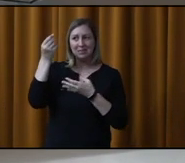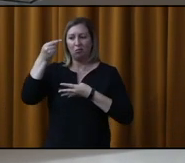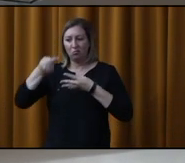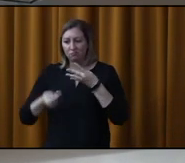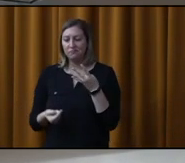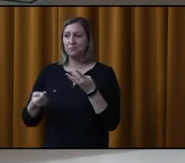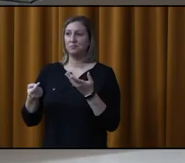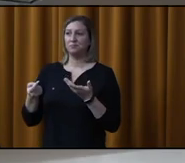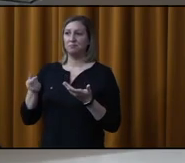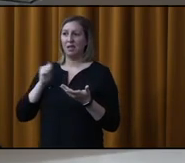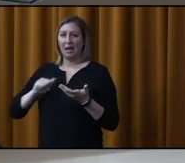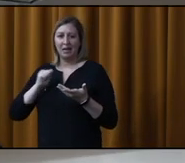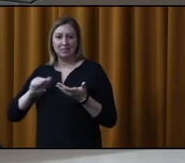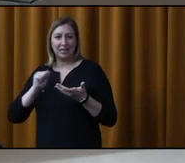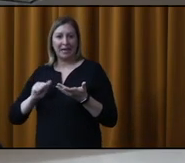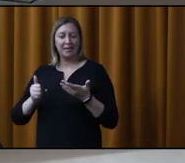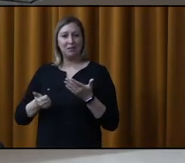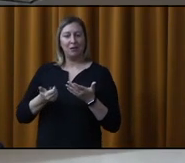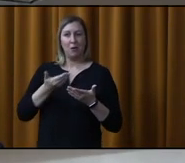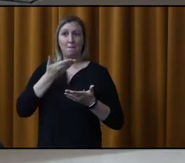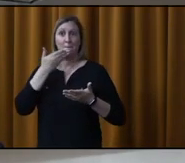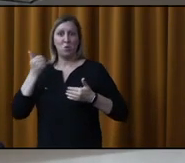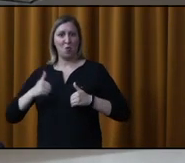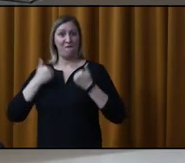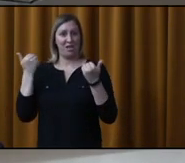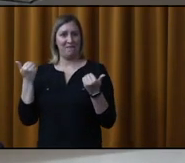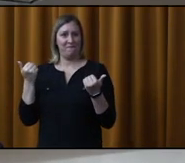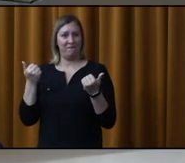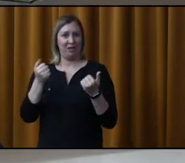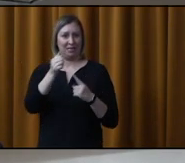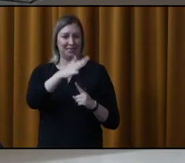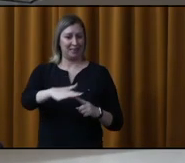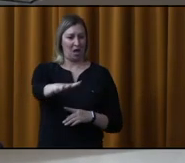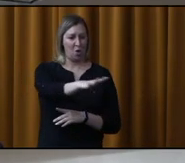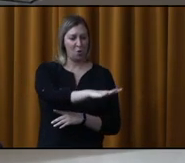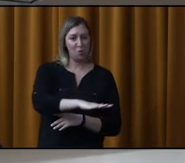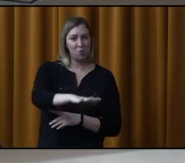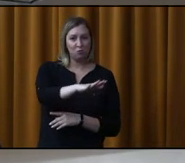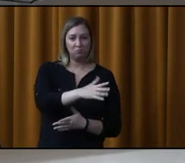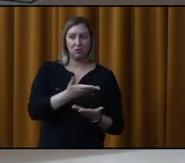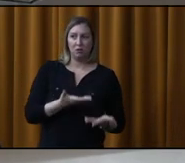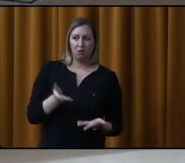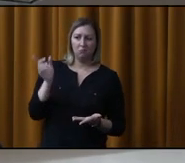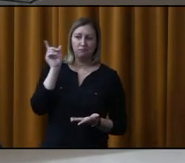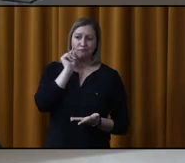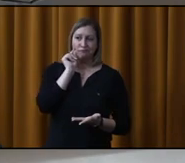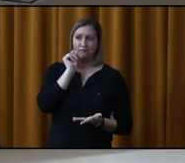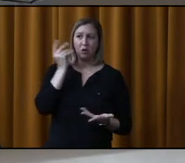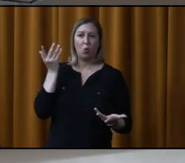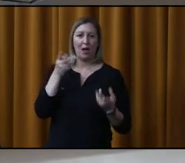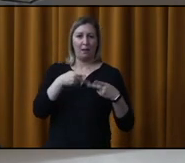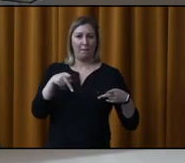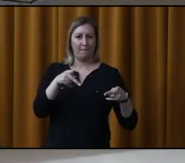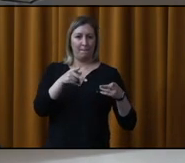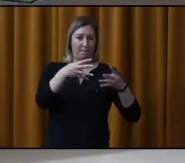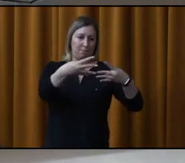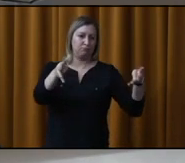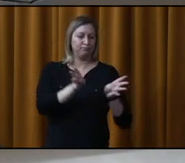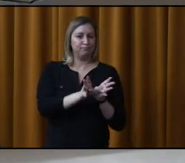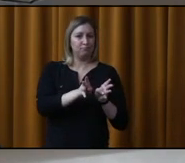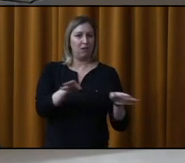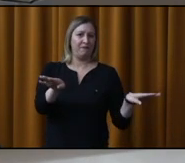essayer de créer un mieux-vivre avec le secteur. Et là, on entend, on a eu comme information que le parc allait fermer.